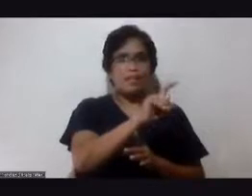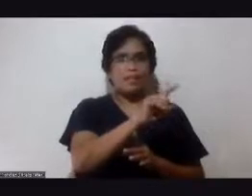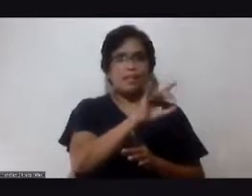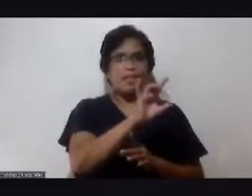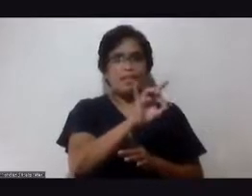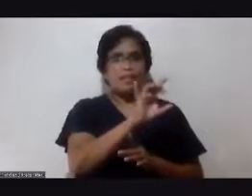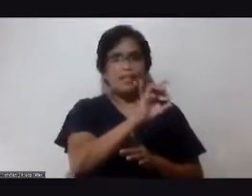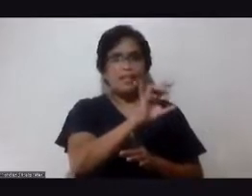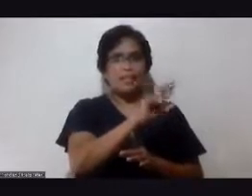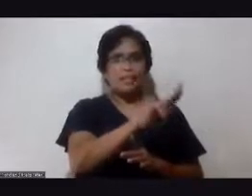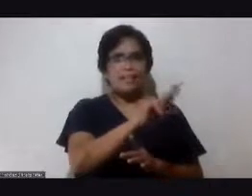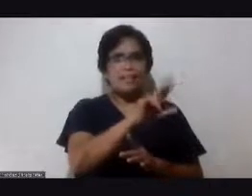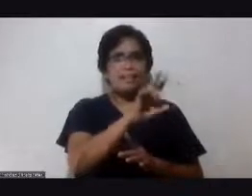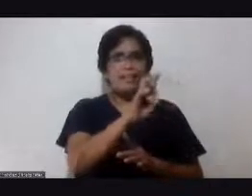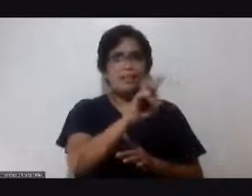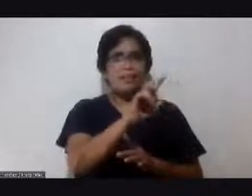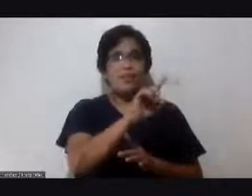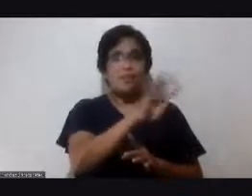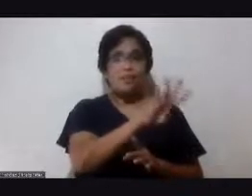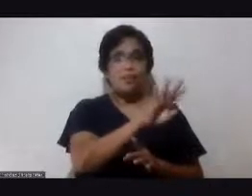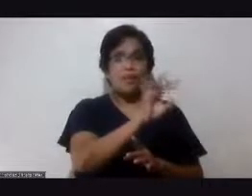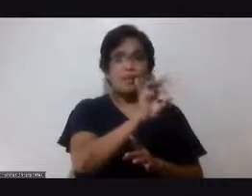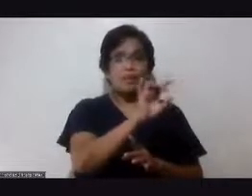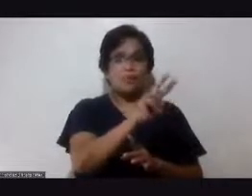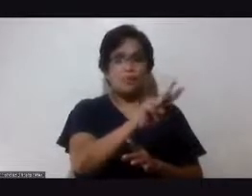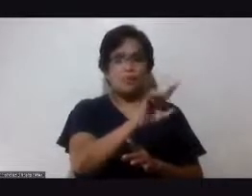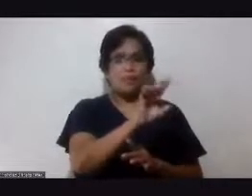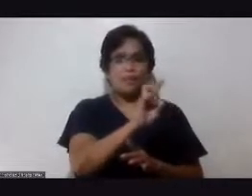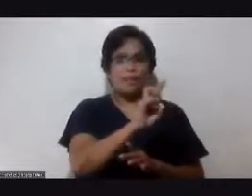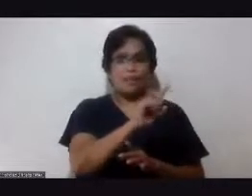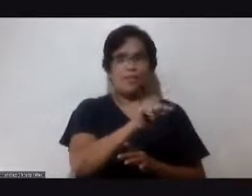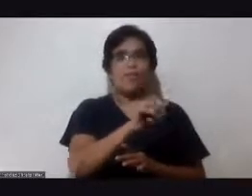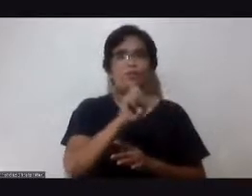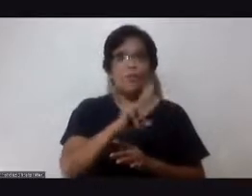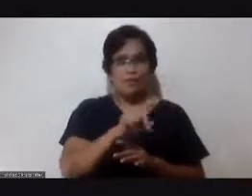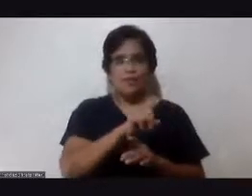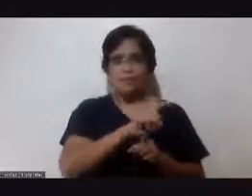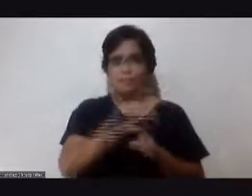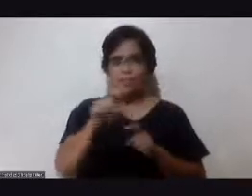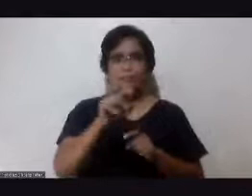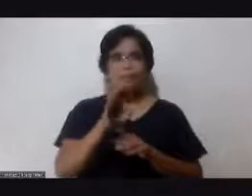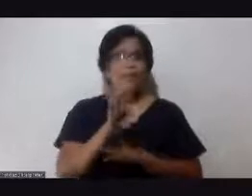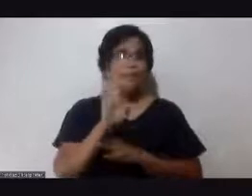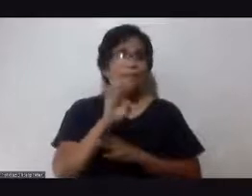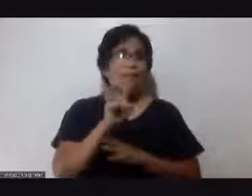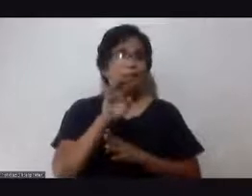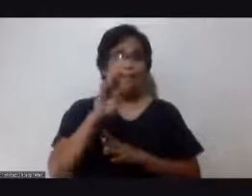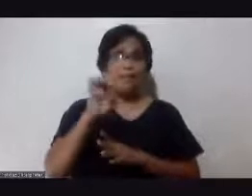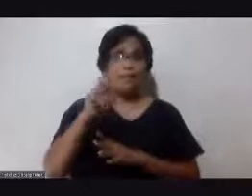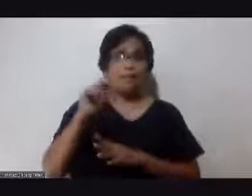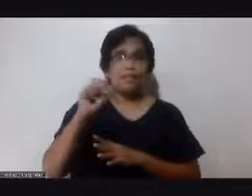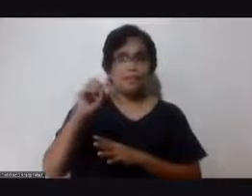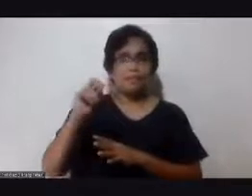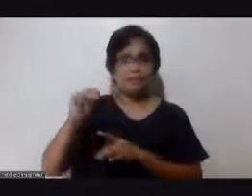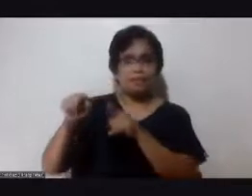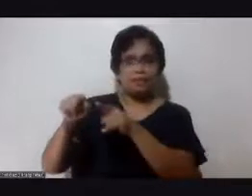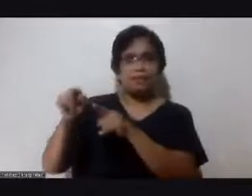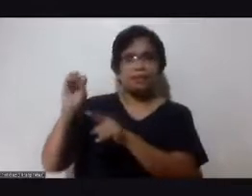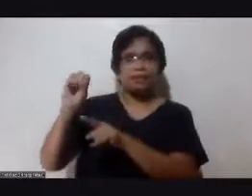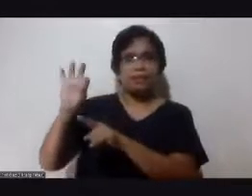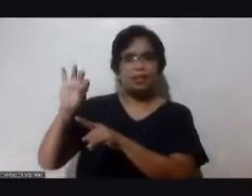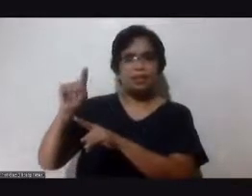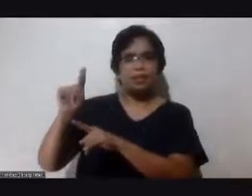4827 o diretso po yung tanong nyo kay Brother Benson nababasahin din niya ang number Brother Benson 0918